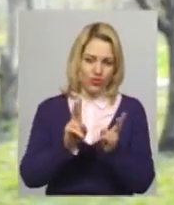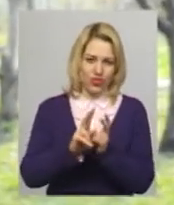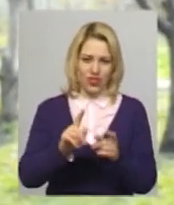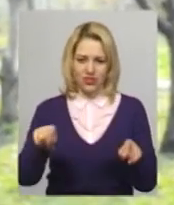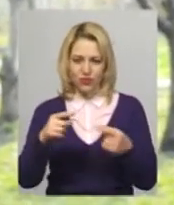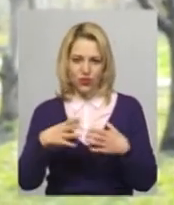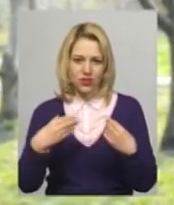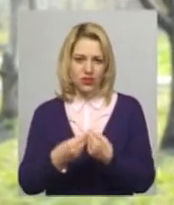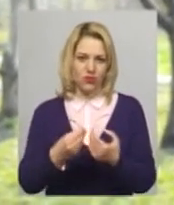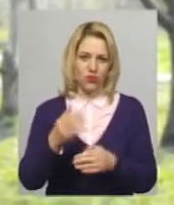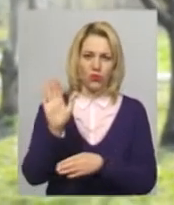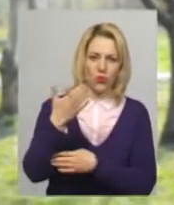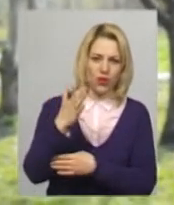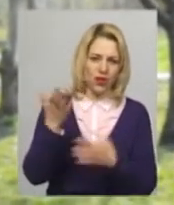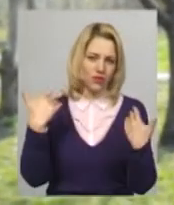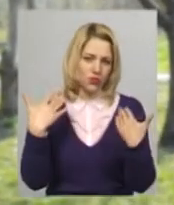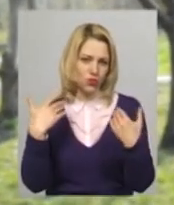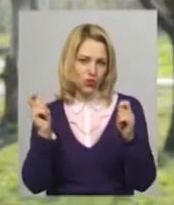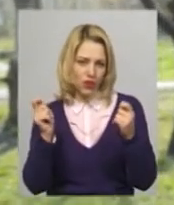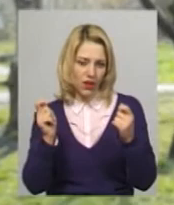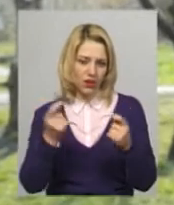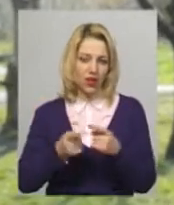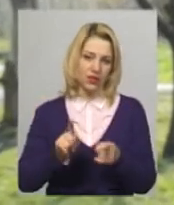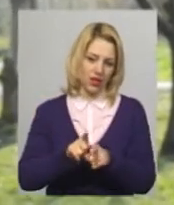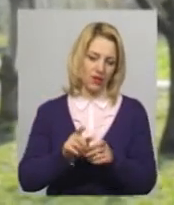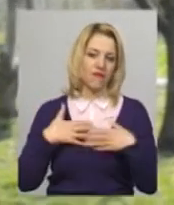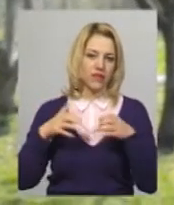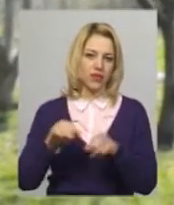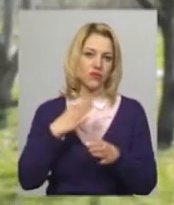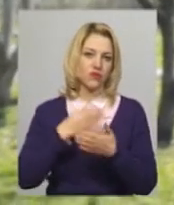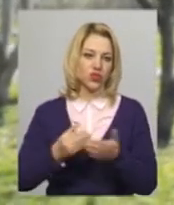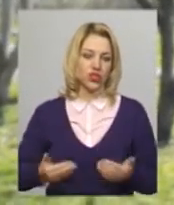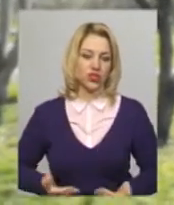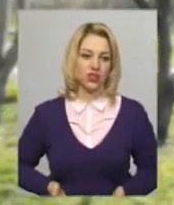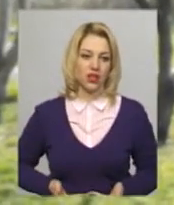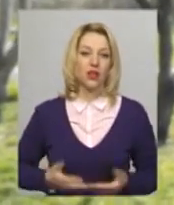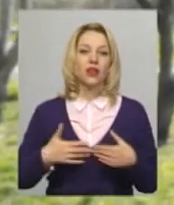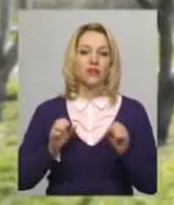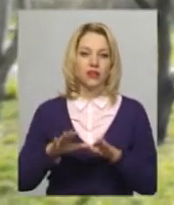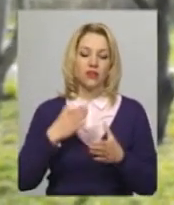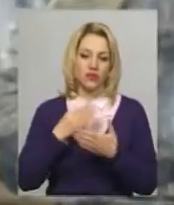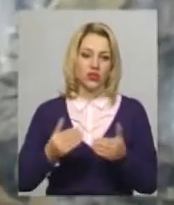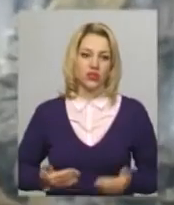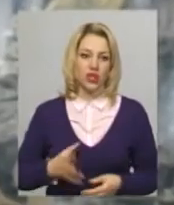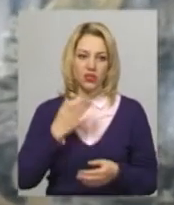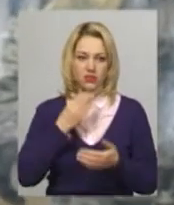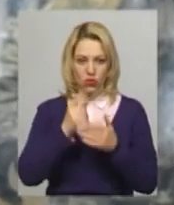гуляти і почавати. Віддав так от своє життя. Віддав життя за свою приємні.